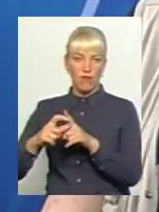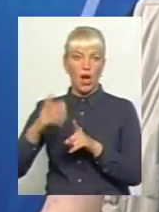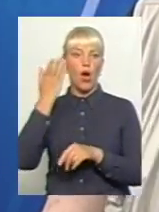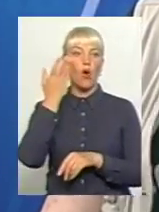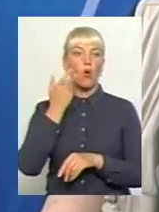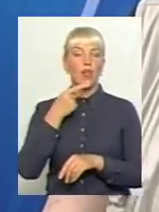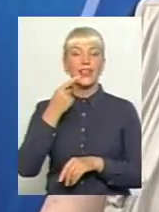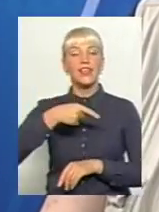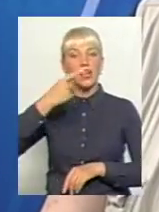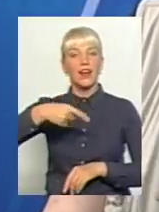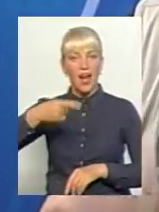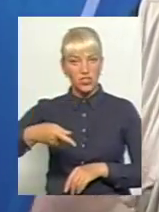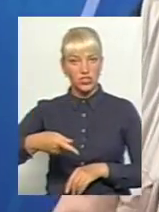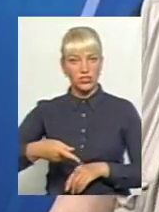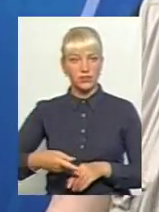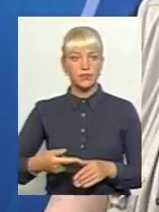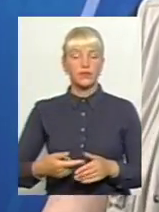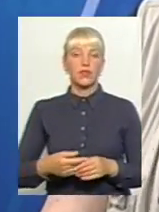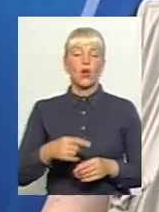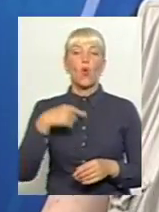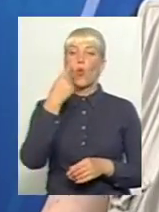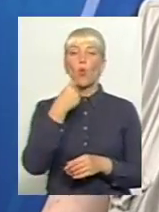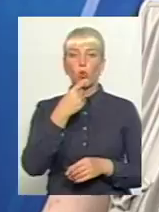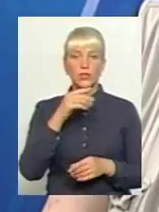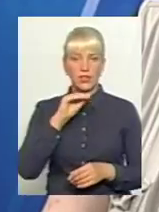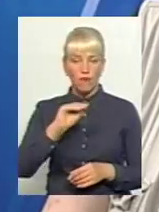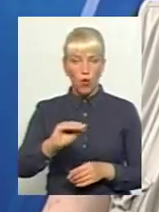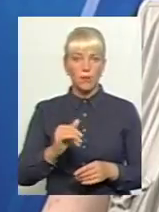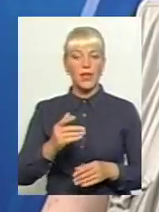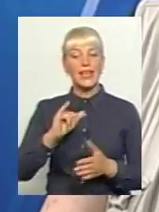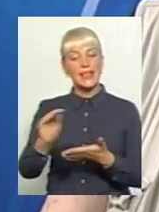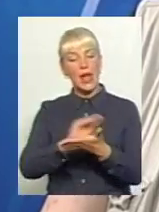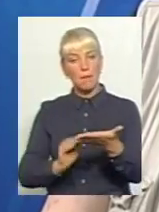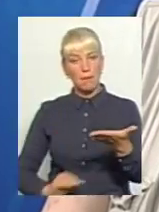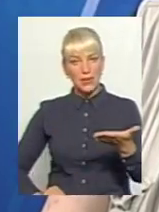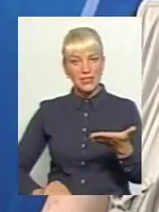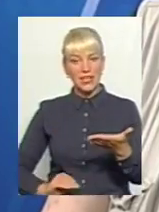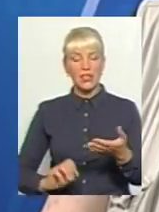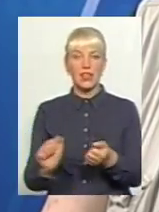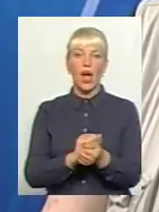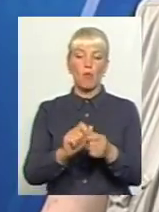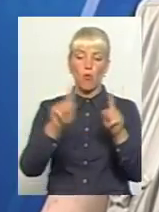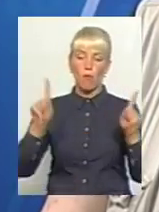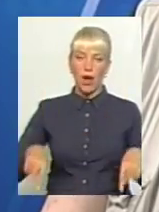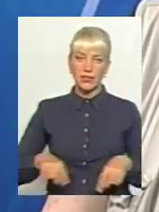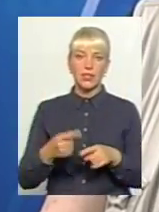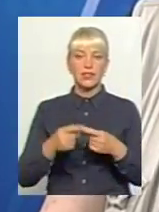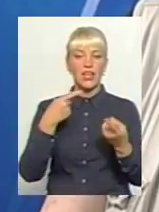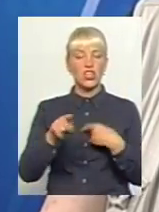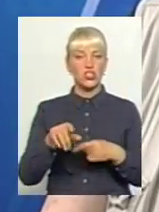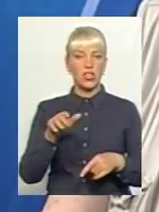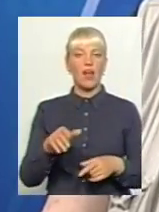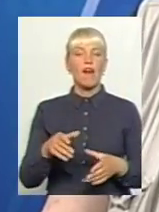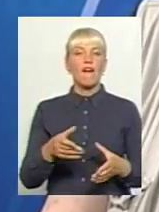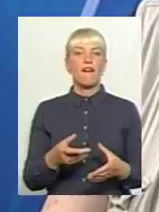їх кажеш, в гусної формі, коли вони написані на бумагі, мають різну вагу. Цей заявить,